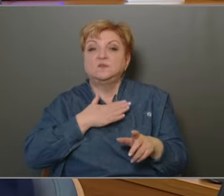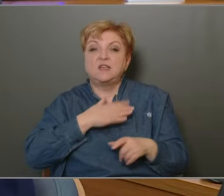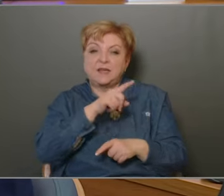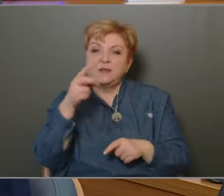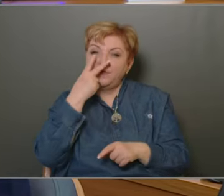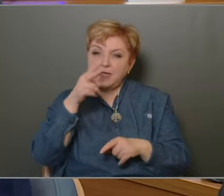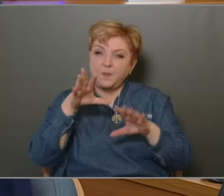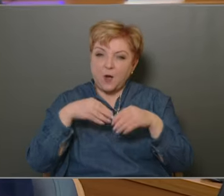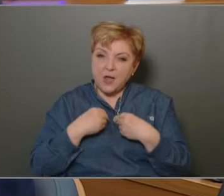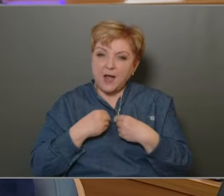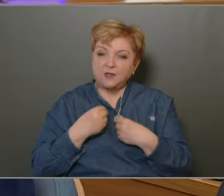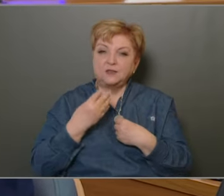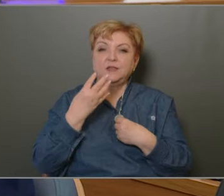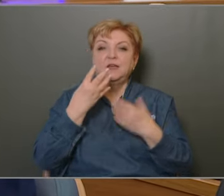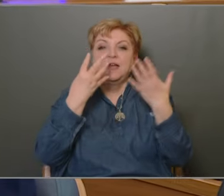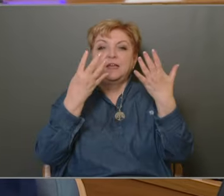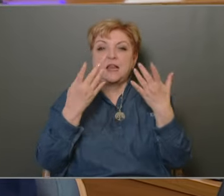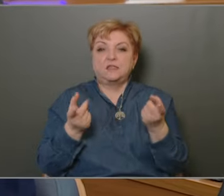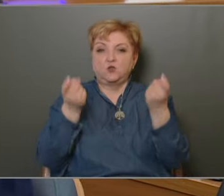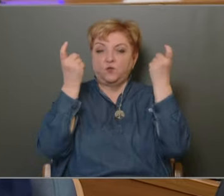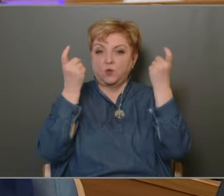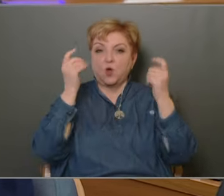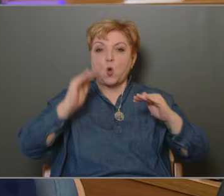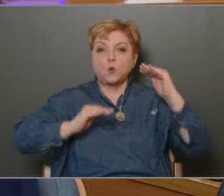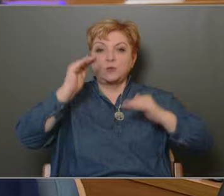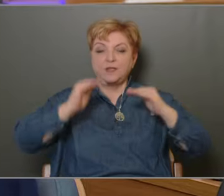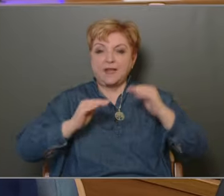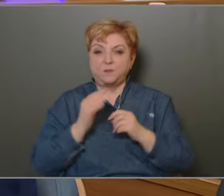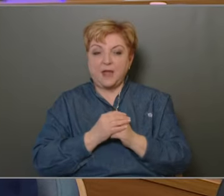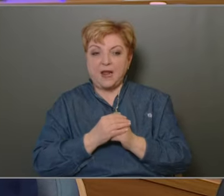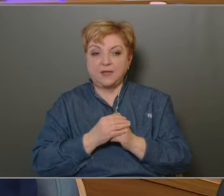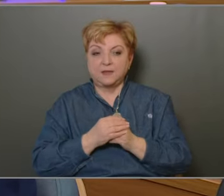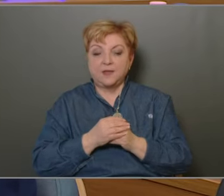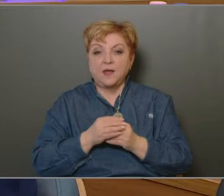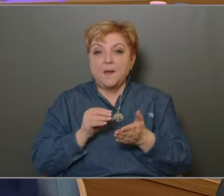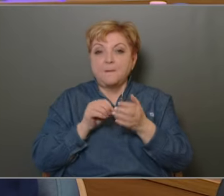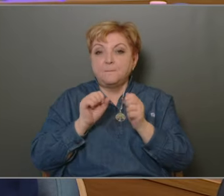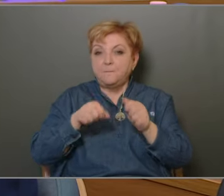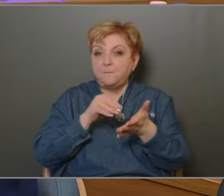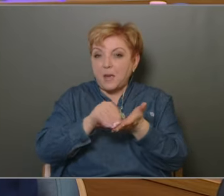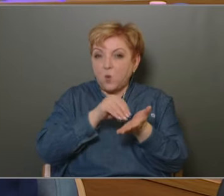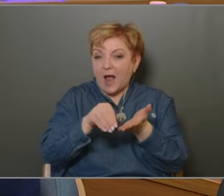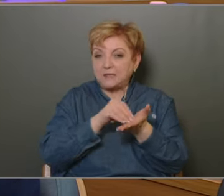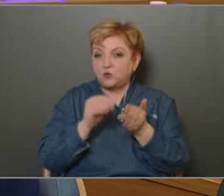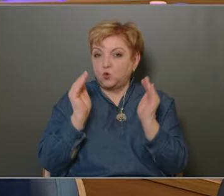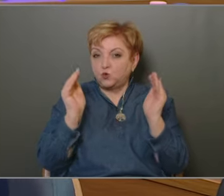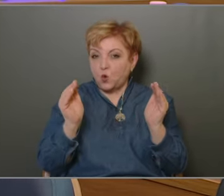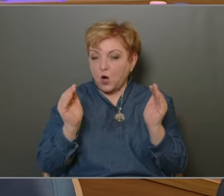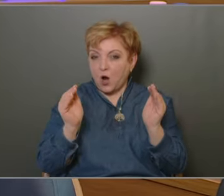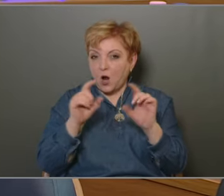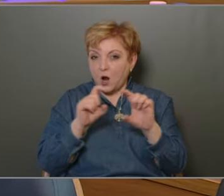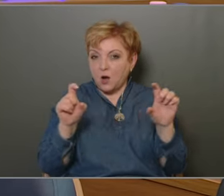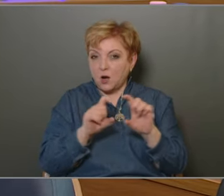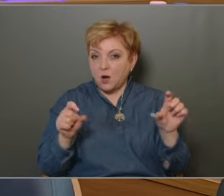az önök figyelmébe ajánlani a kilences függeléket, konszolidált mérleget, aminek a beruházások sora, ezek